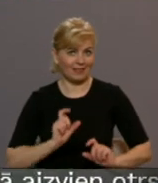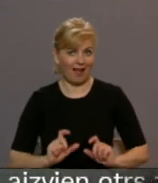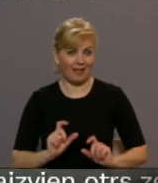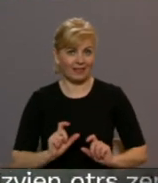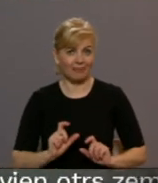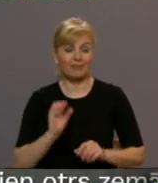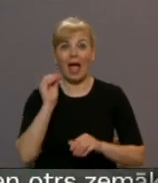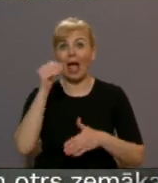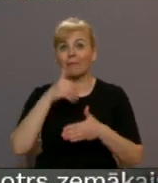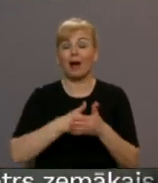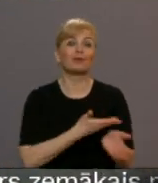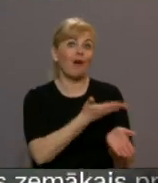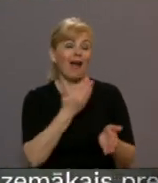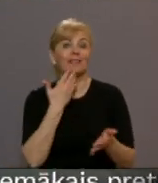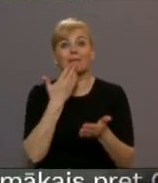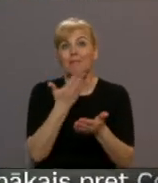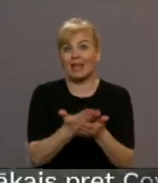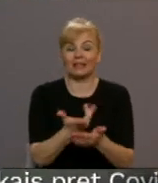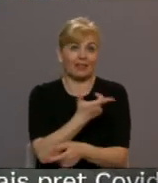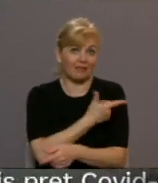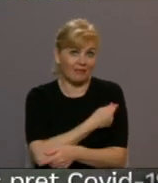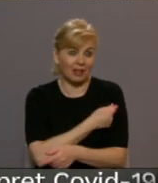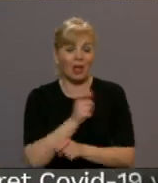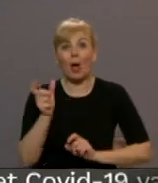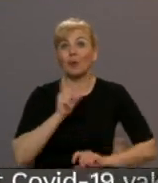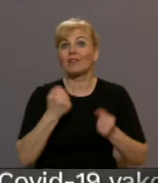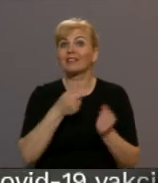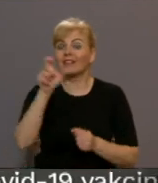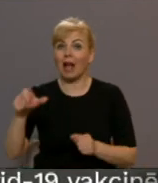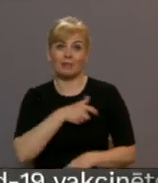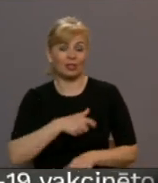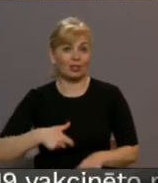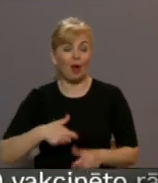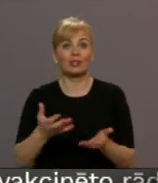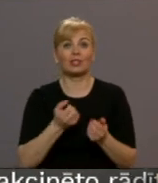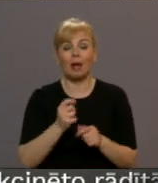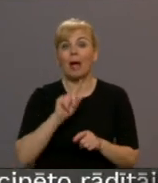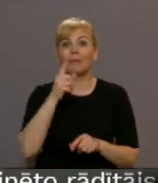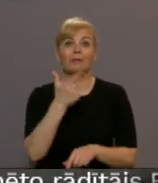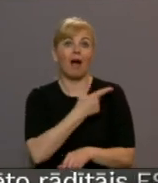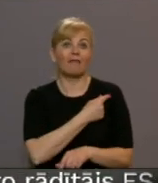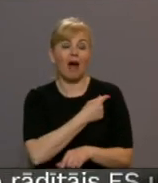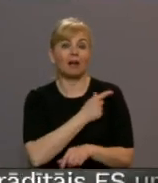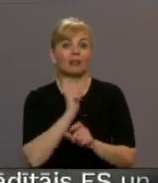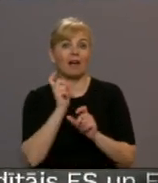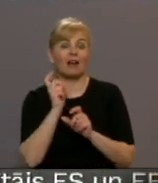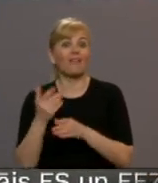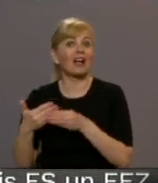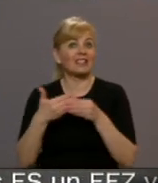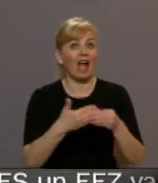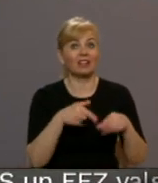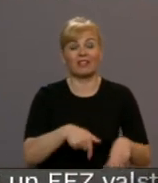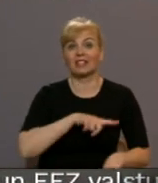E-pastu ar aicinājumu pieteikties vakcinācijai universitātes darbinieku un studentu saņem līdz ar pirmajām vakcīnu kravām, kas nonāca Latvijā.